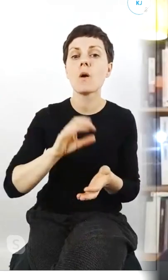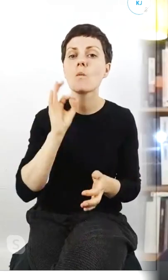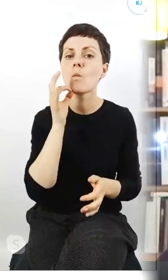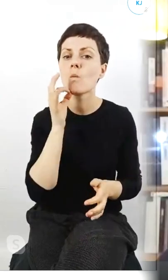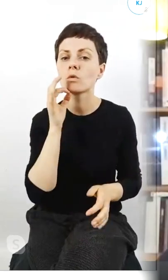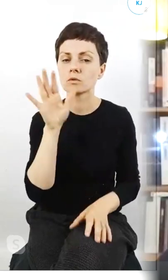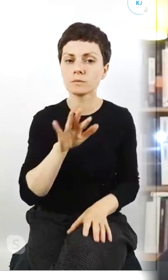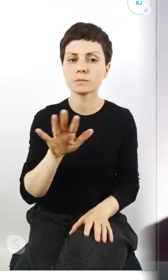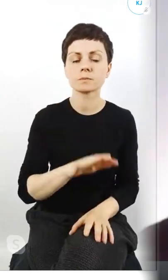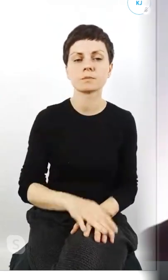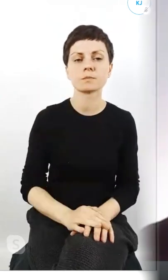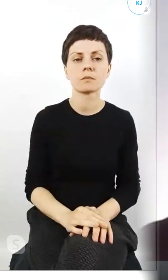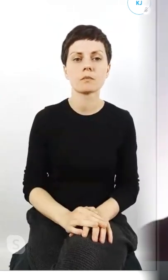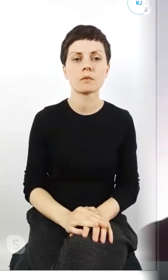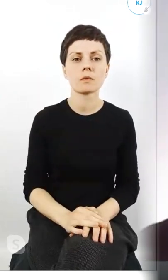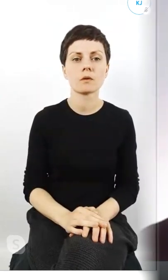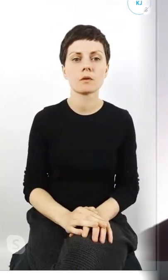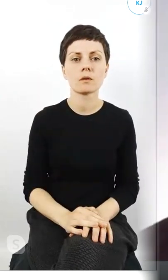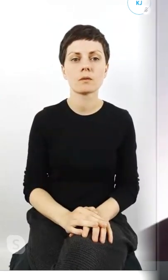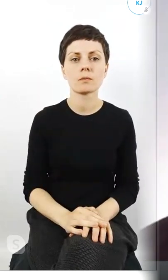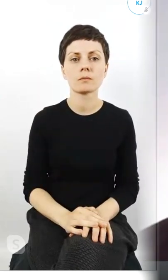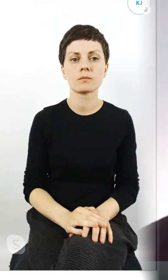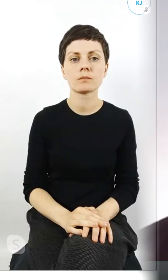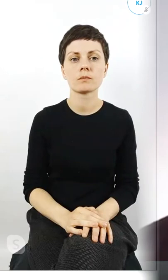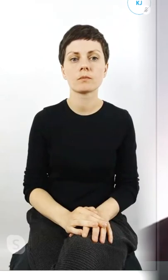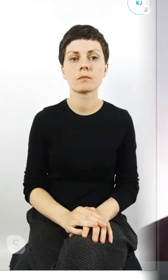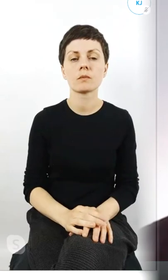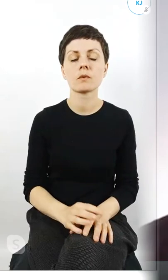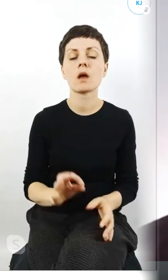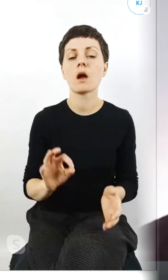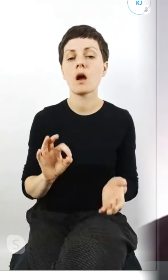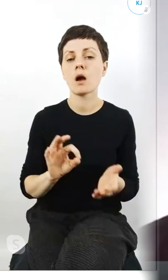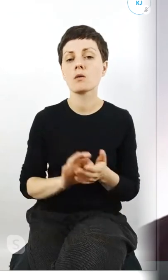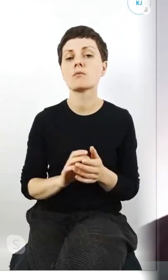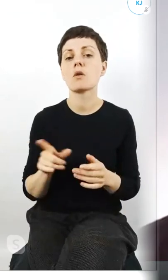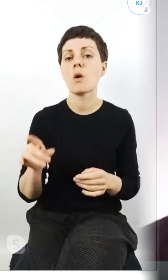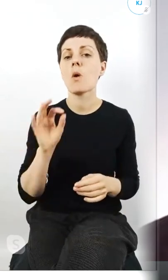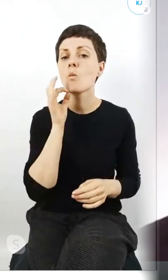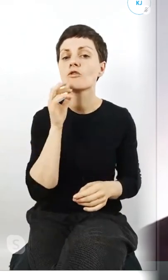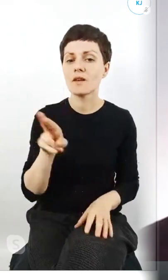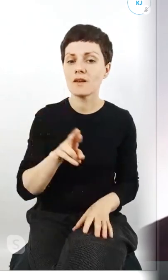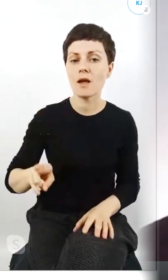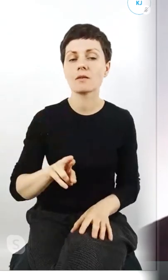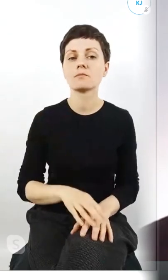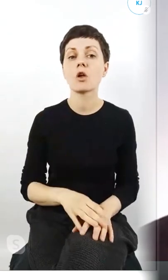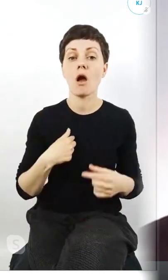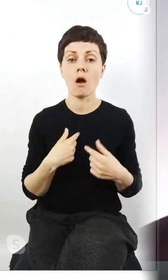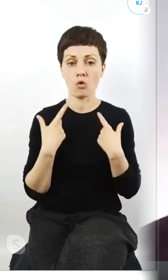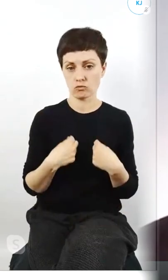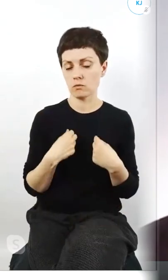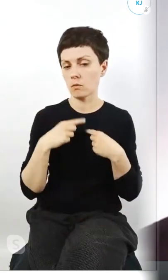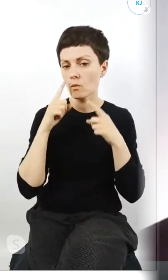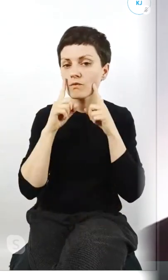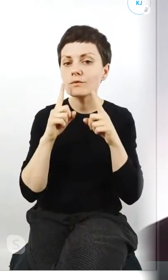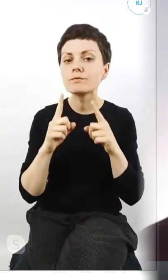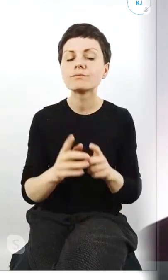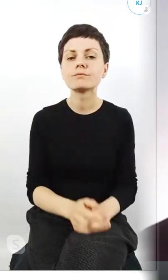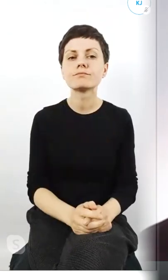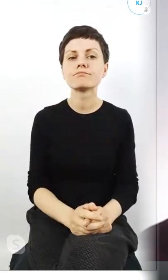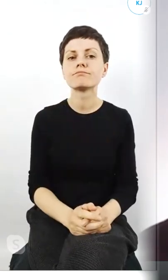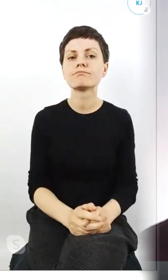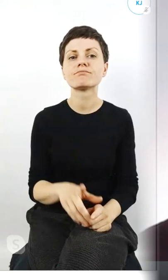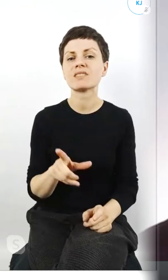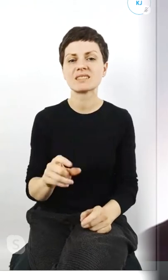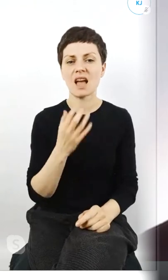jako radny właśnie młodzieżowej rady osobiście uważam że to jest za